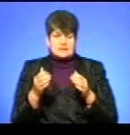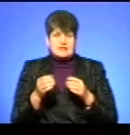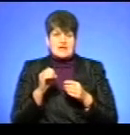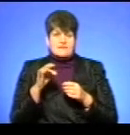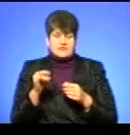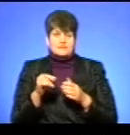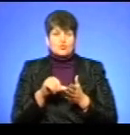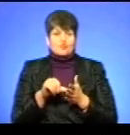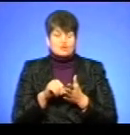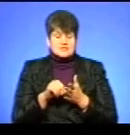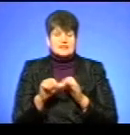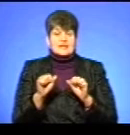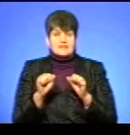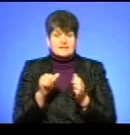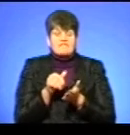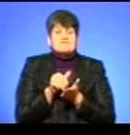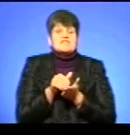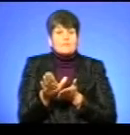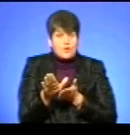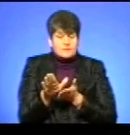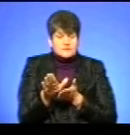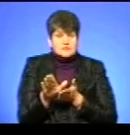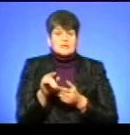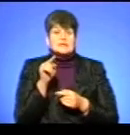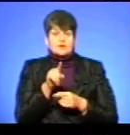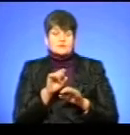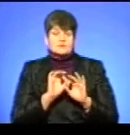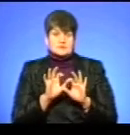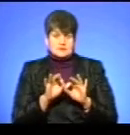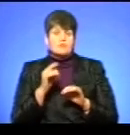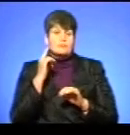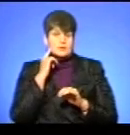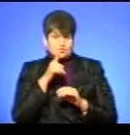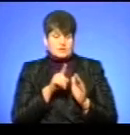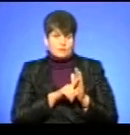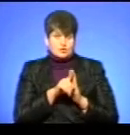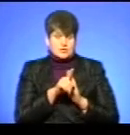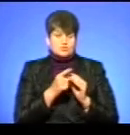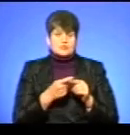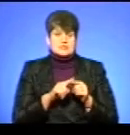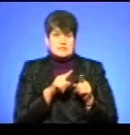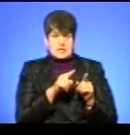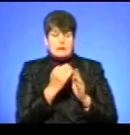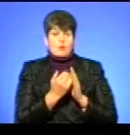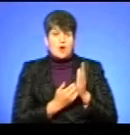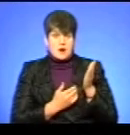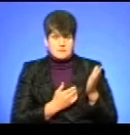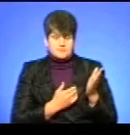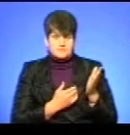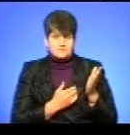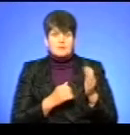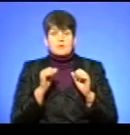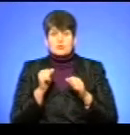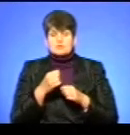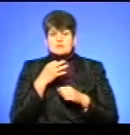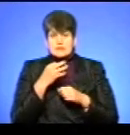у прямому ефірі. Керівник безпосередньо відмовився. Те, що він прокоментував, ми чули на початку цієї програми. Ми вам можемо